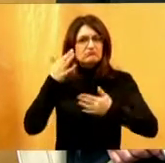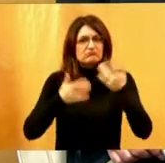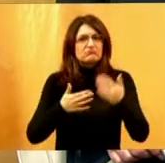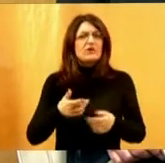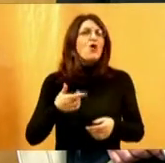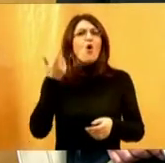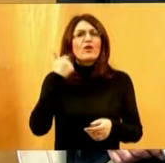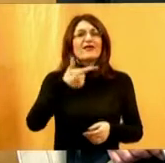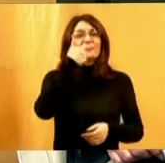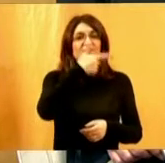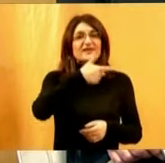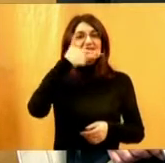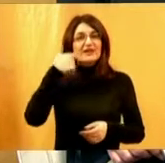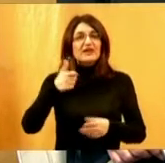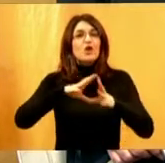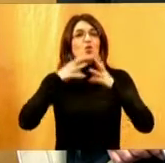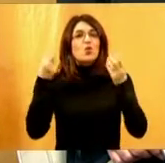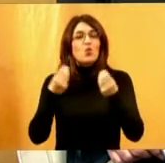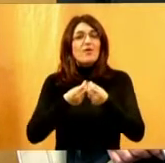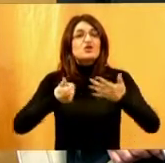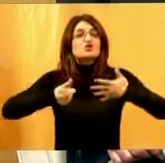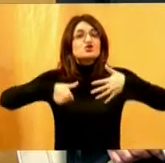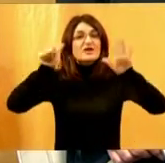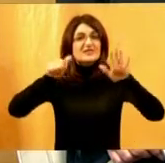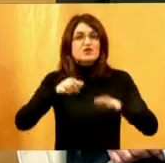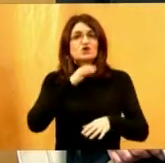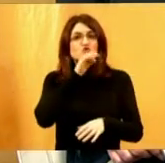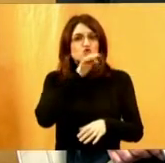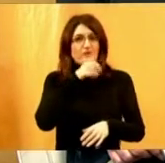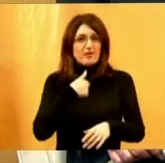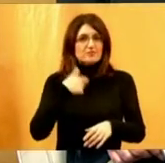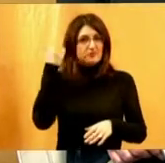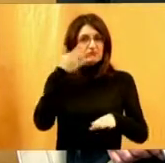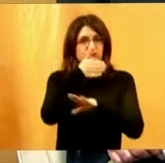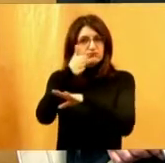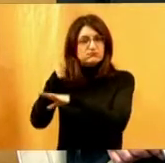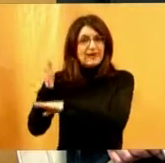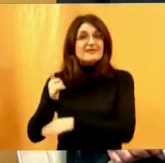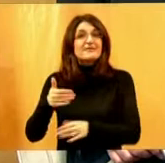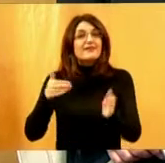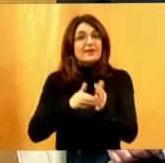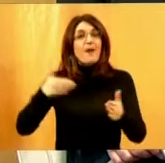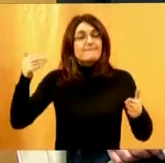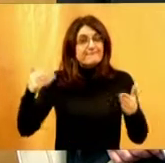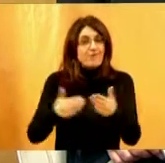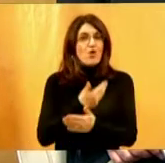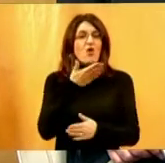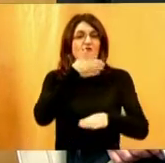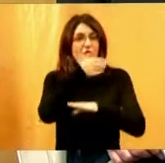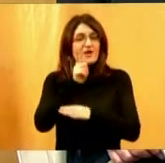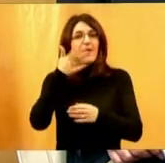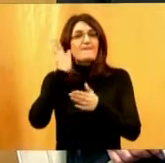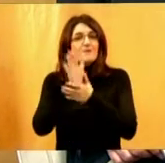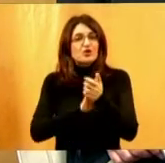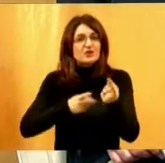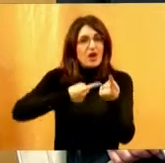od 21. ukupno 16 županija. To znači da bismo sada ponovo trebali proći i započeti